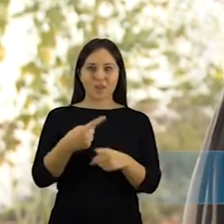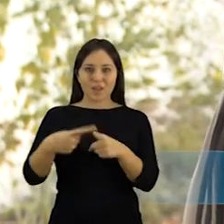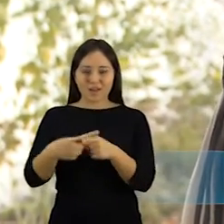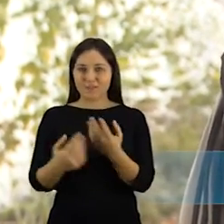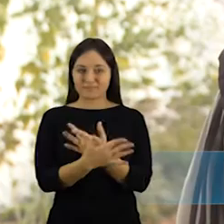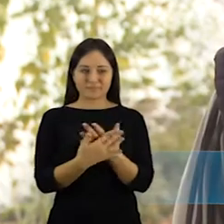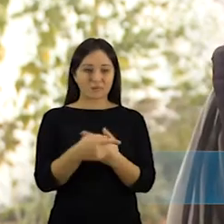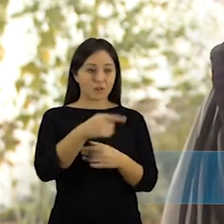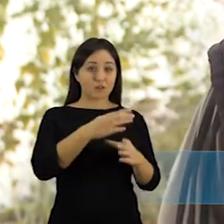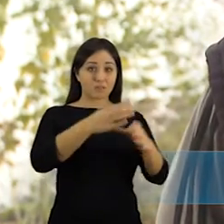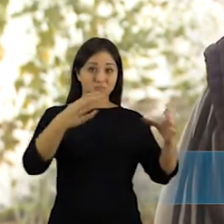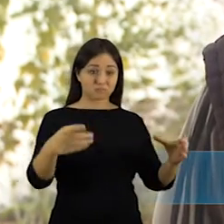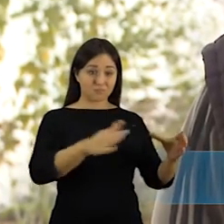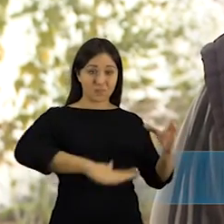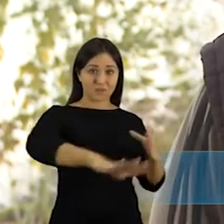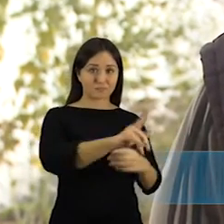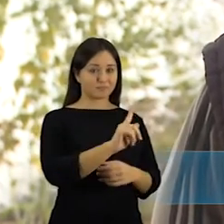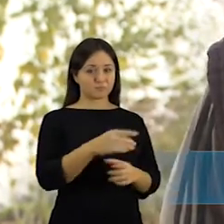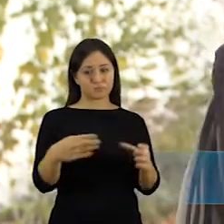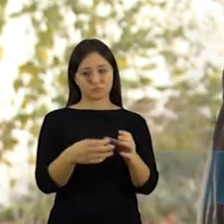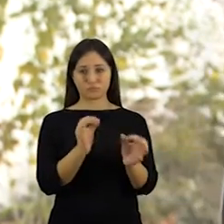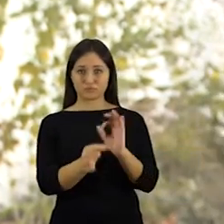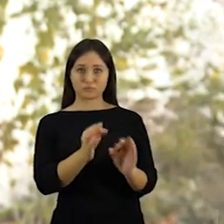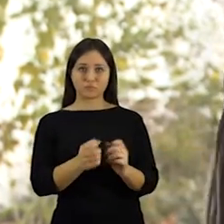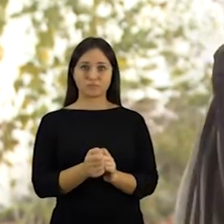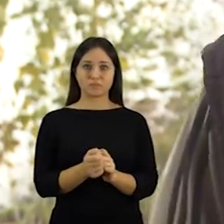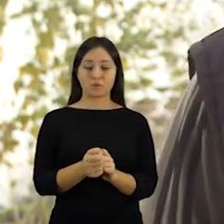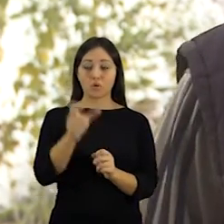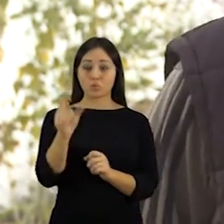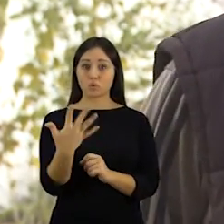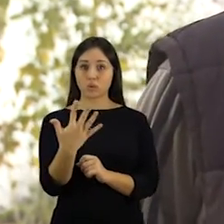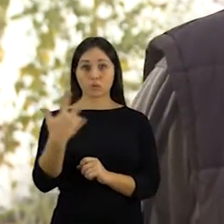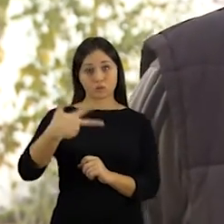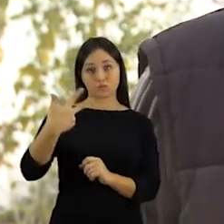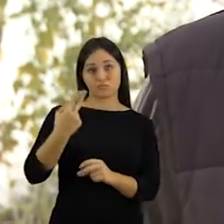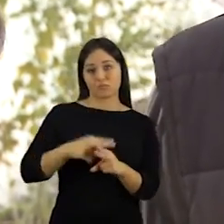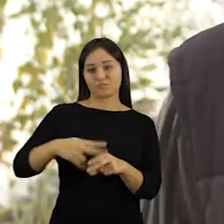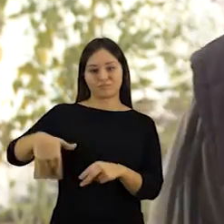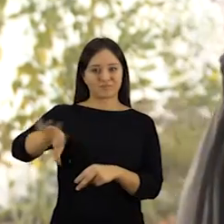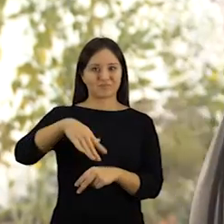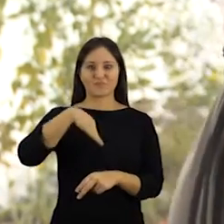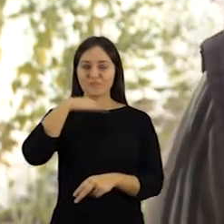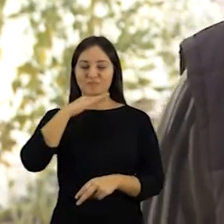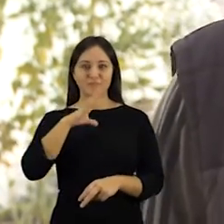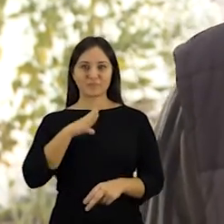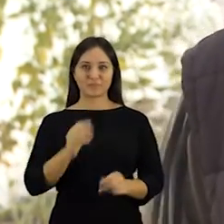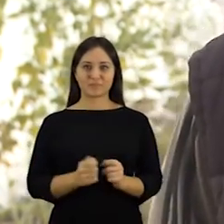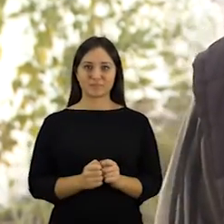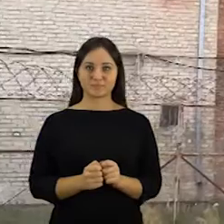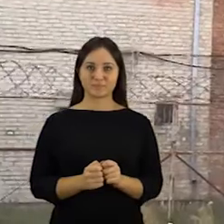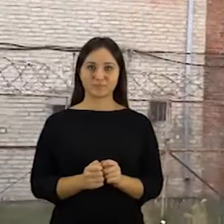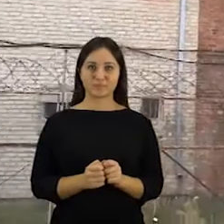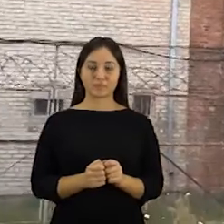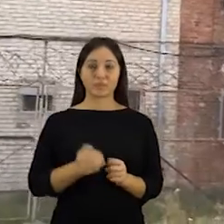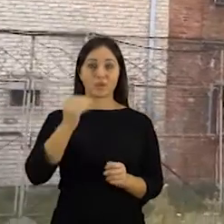nu ten irgi nelabai didelė teritorija, bet kaip mūsų ūkia būrė, mūsų yra 30 kelių žmonės tik tai, tai tikrai užteka.